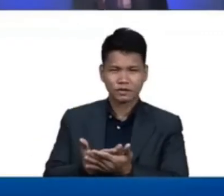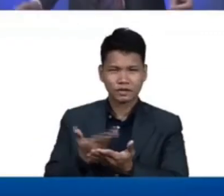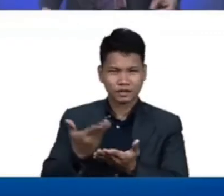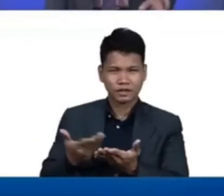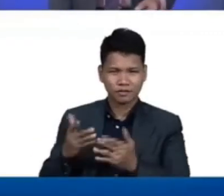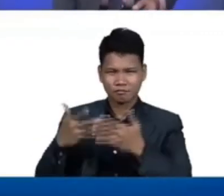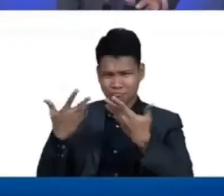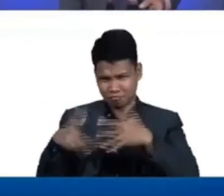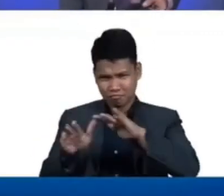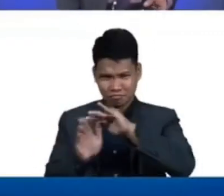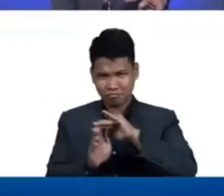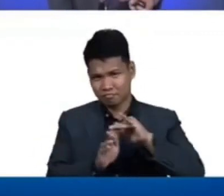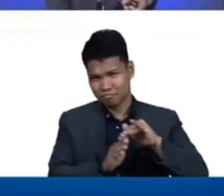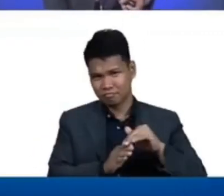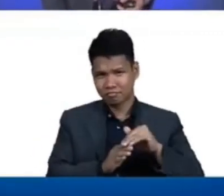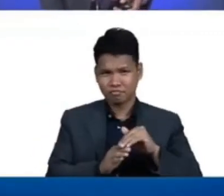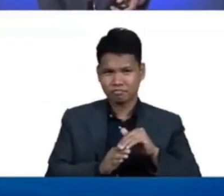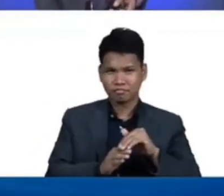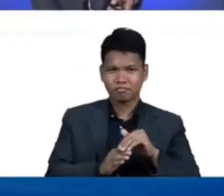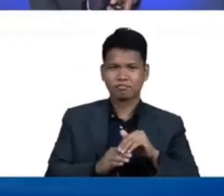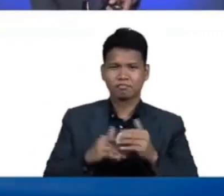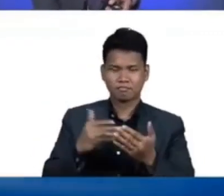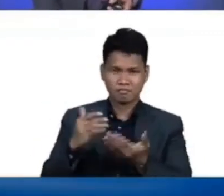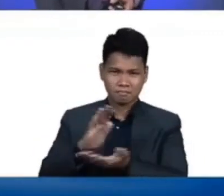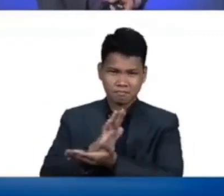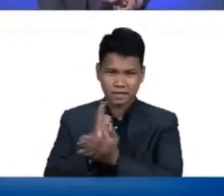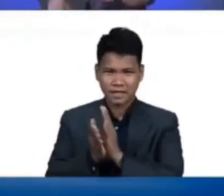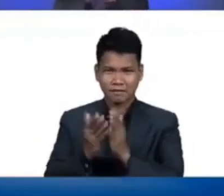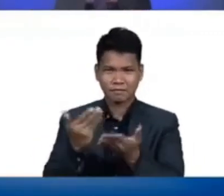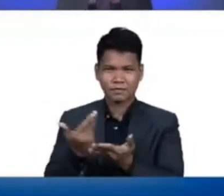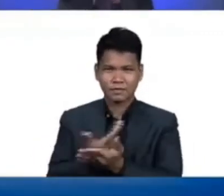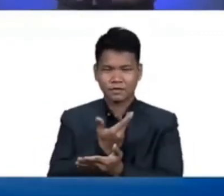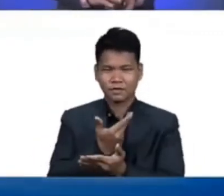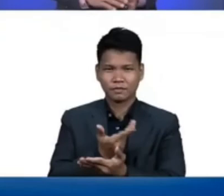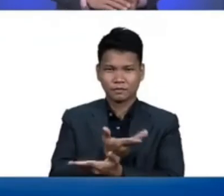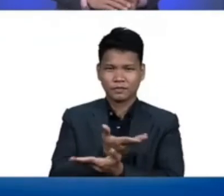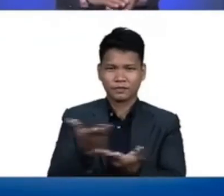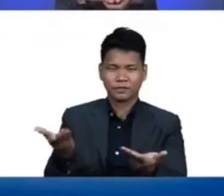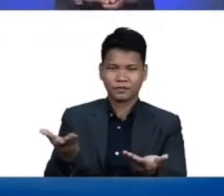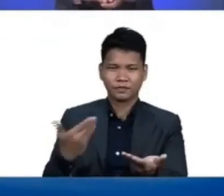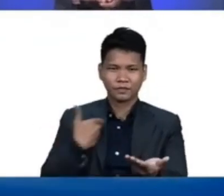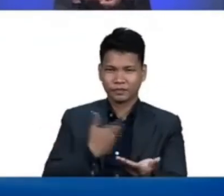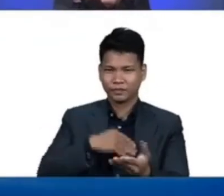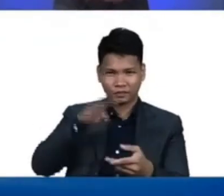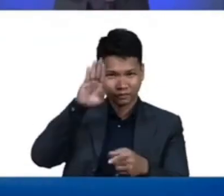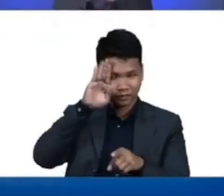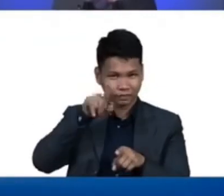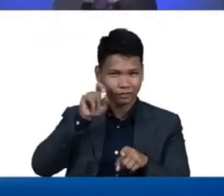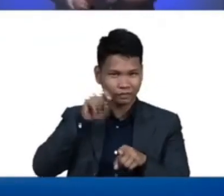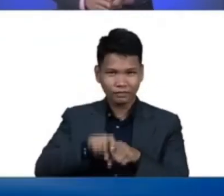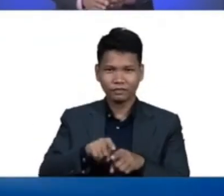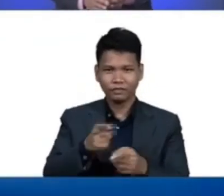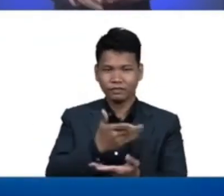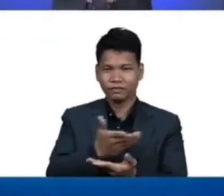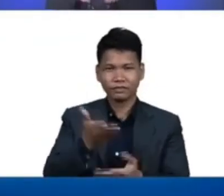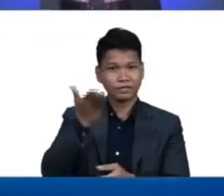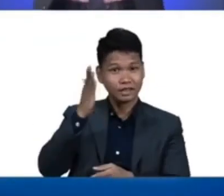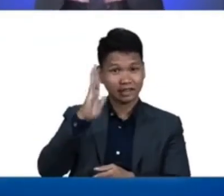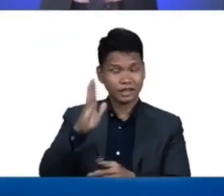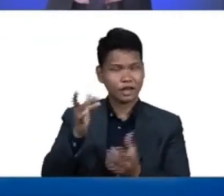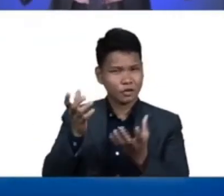all things become new mga minamahal na mga kaibigan at mga kapatid gusto na Diyos